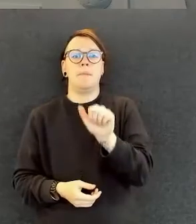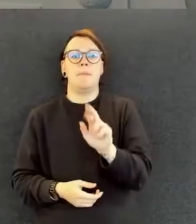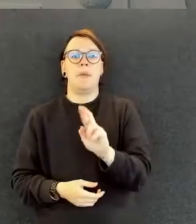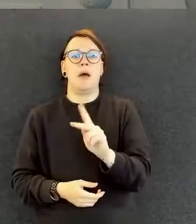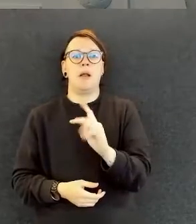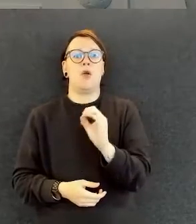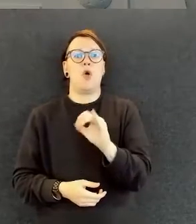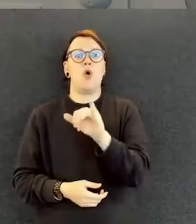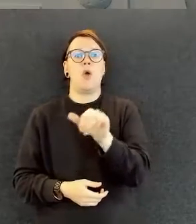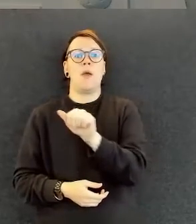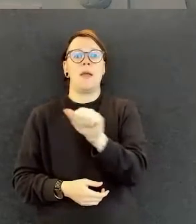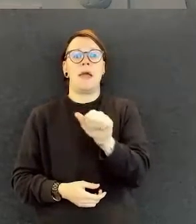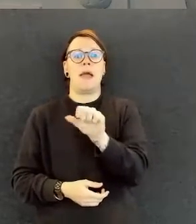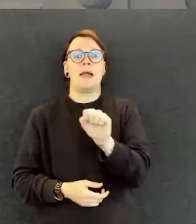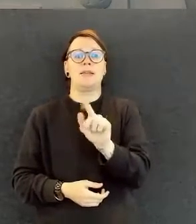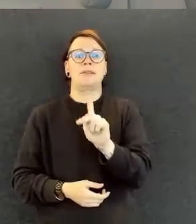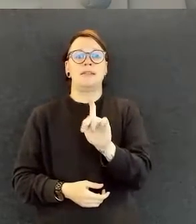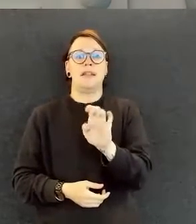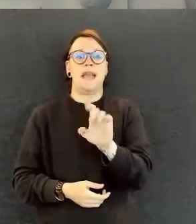Jääskeläisen. Olkaa hyvä.